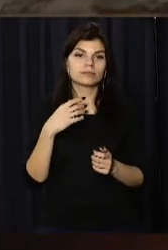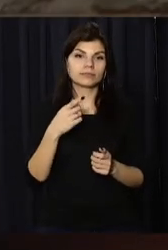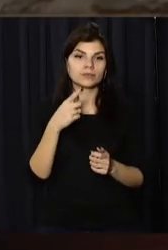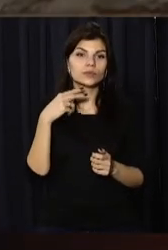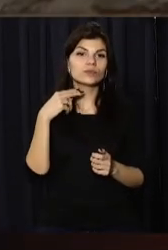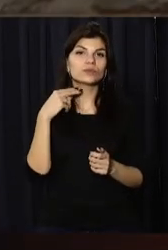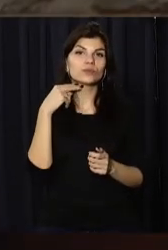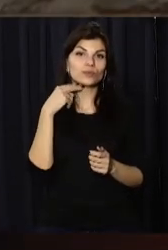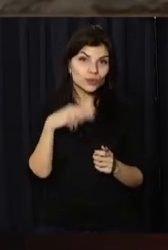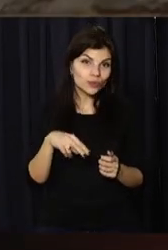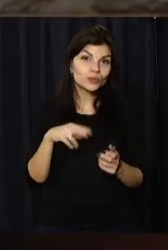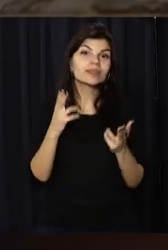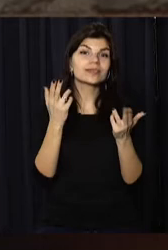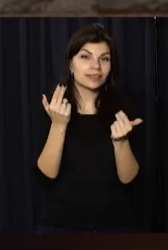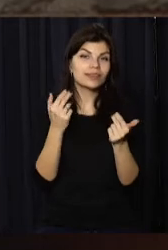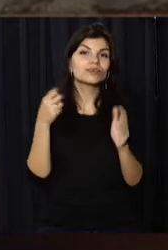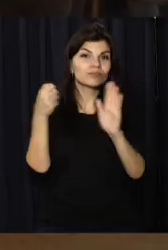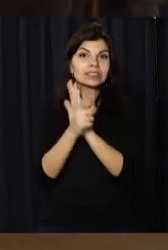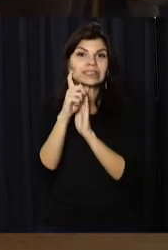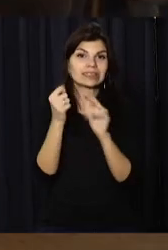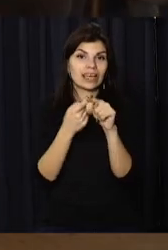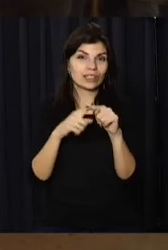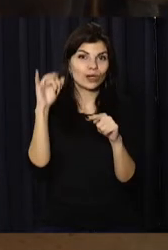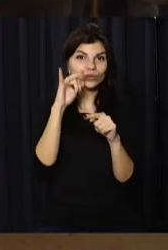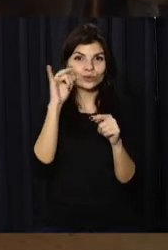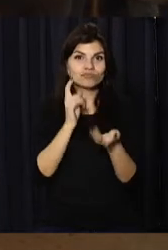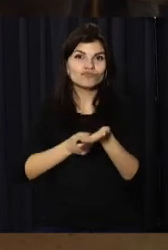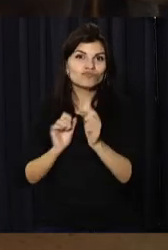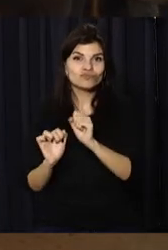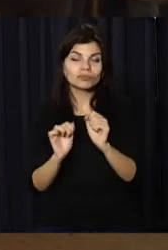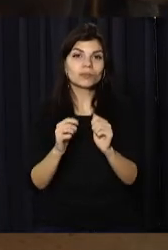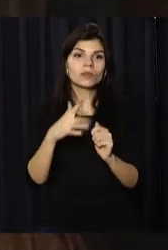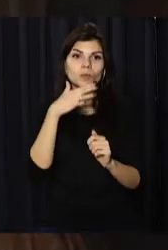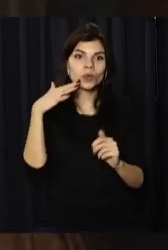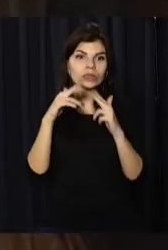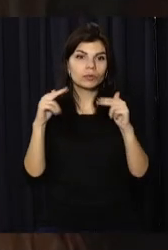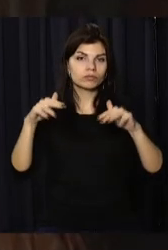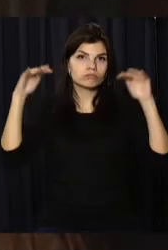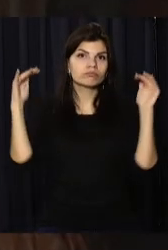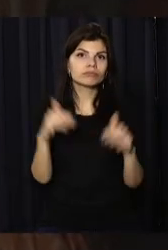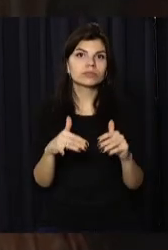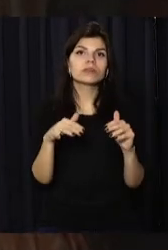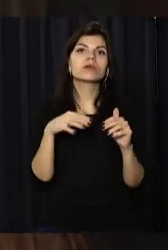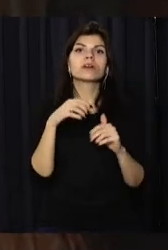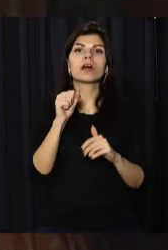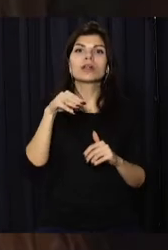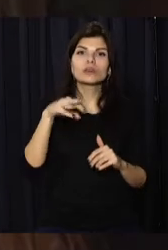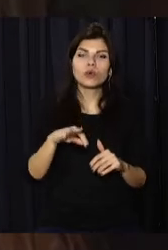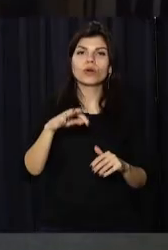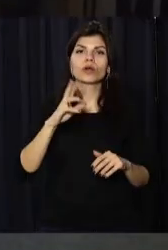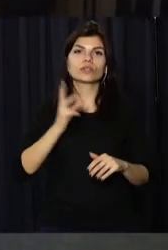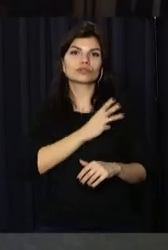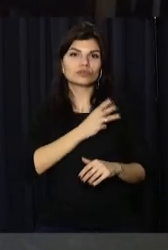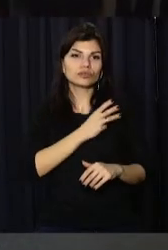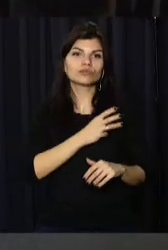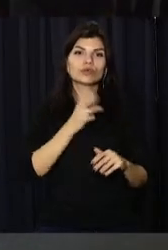деталі судового процесу. Наживо поговорити про важливі історичні події прийшли десятки дніпрян. Активна молодь, атовці, волонтери.